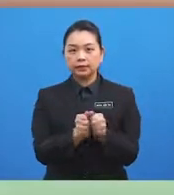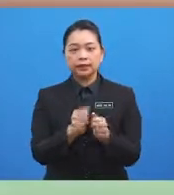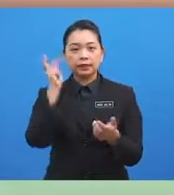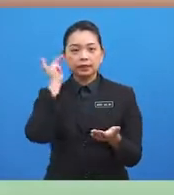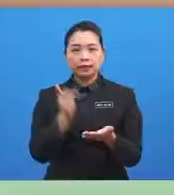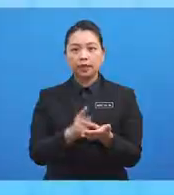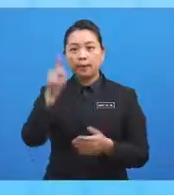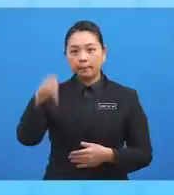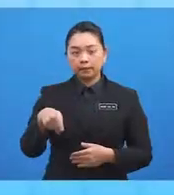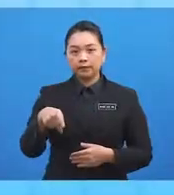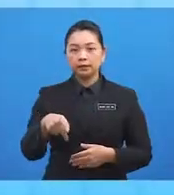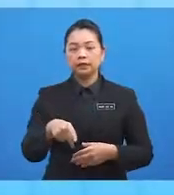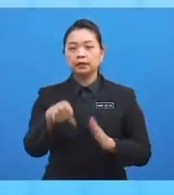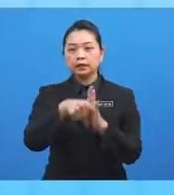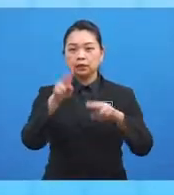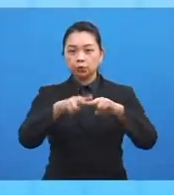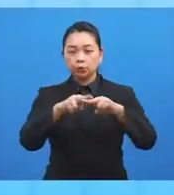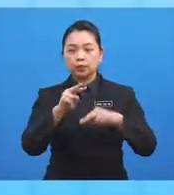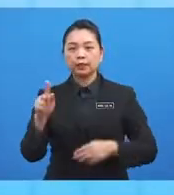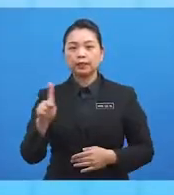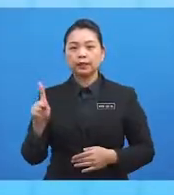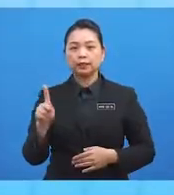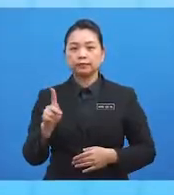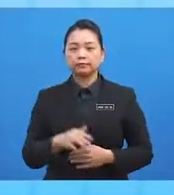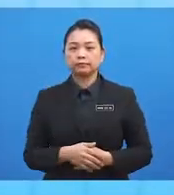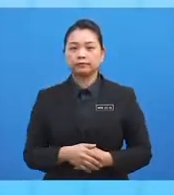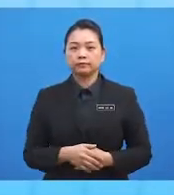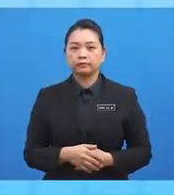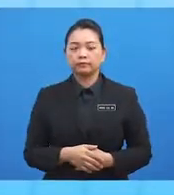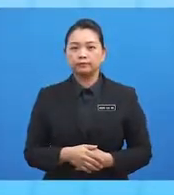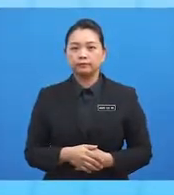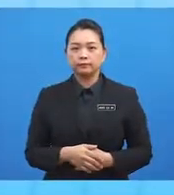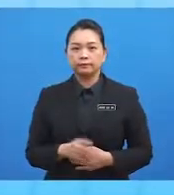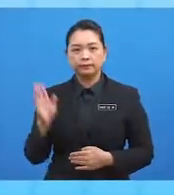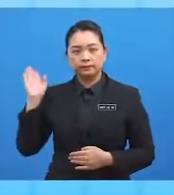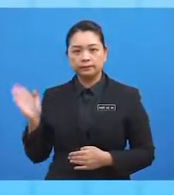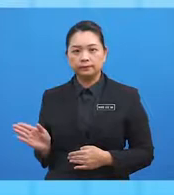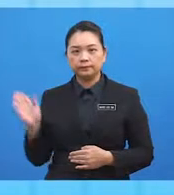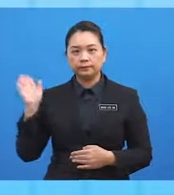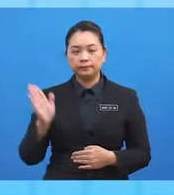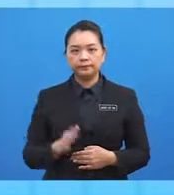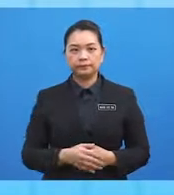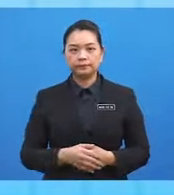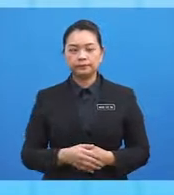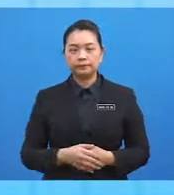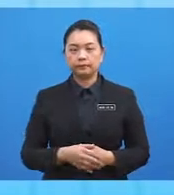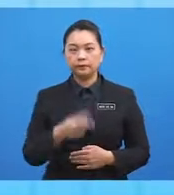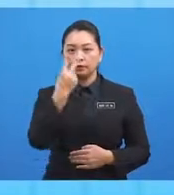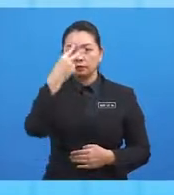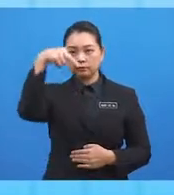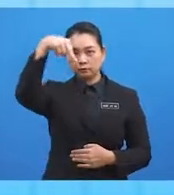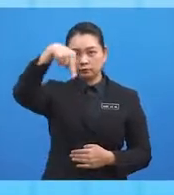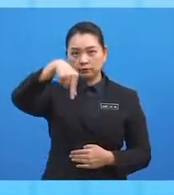kedudukan longitude terlebih dahulu. Rajah yang dipaparkan adalah pandangan atas